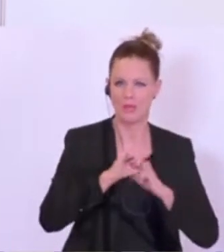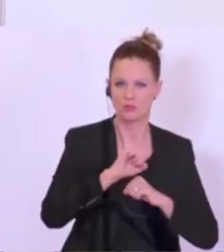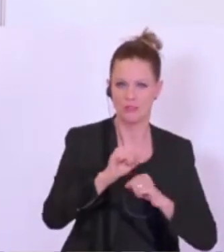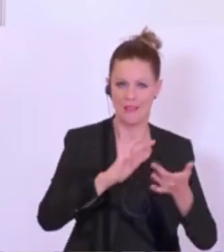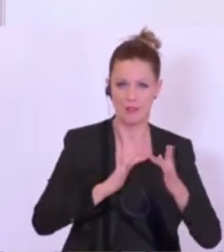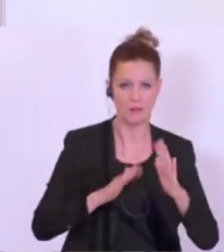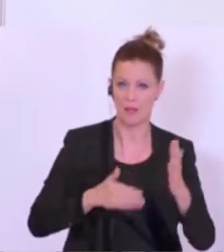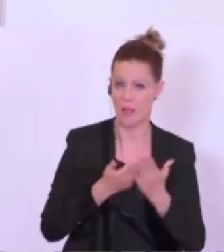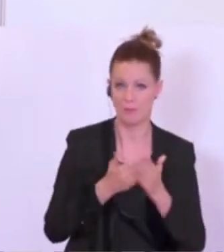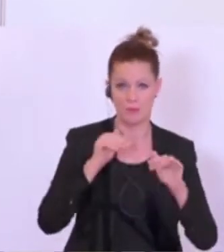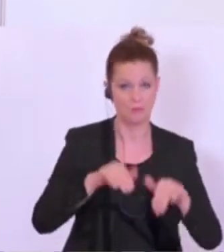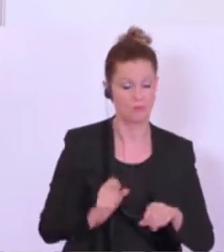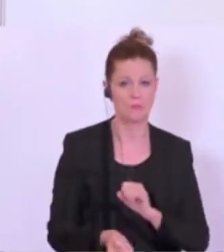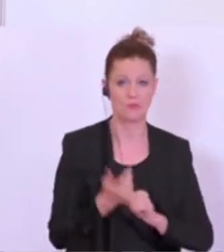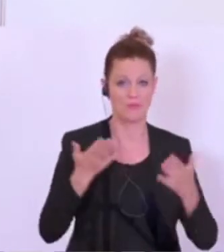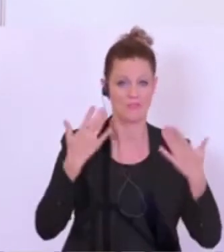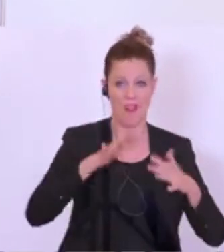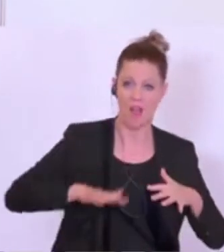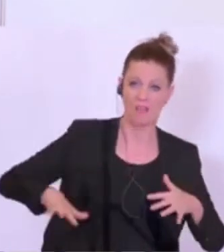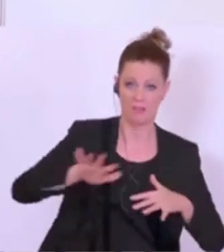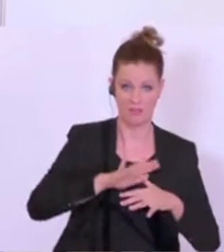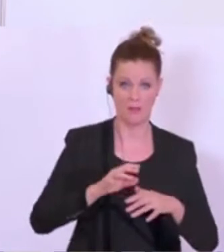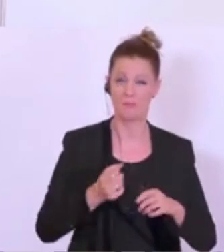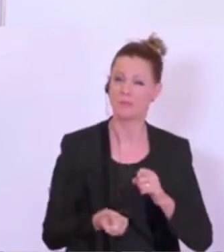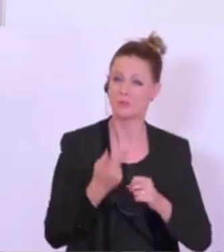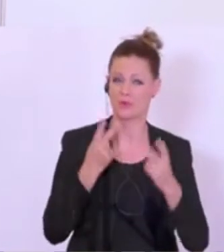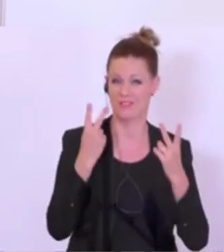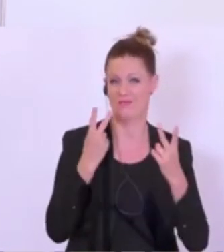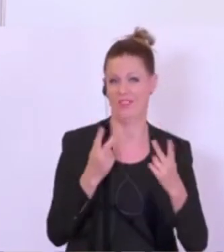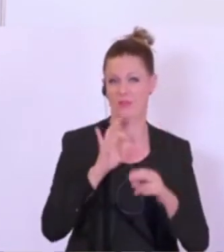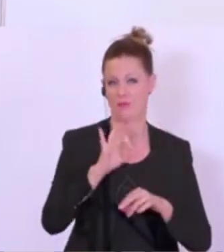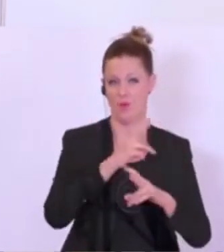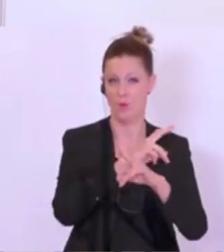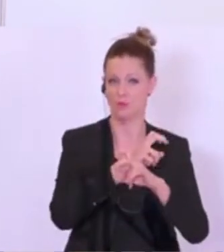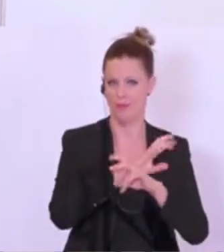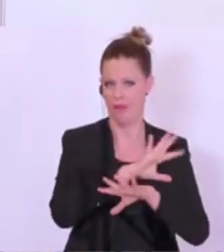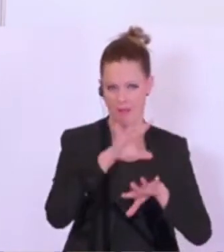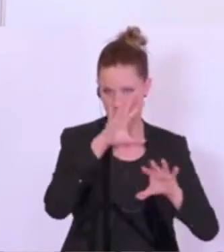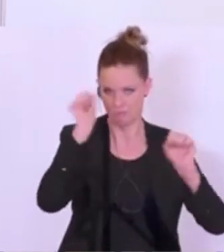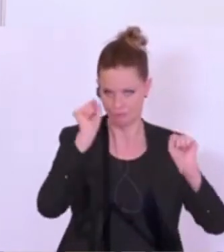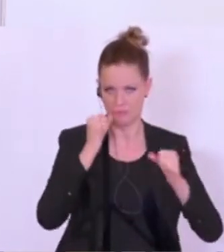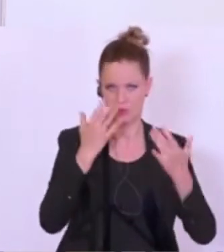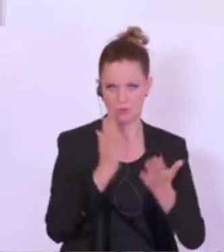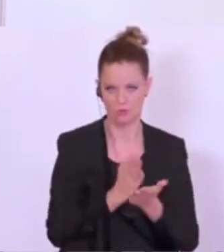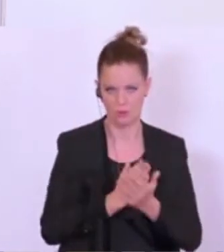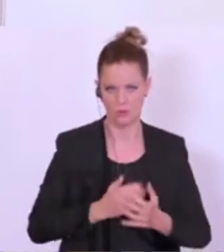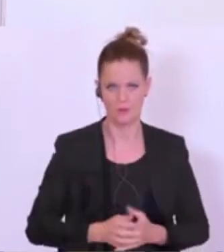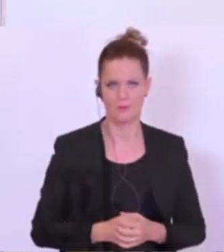Internet, vor allem in den ländlichen Gebieten. Das ist, glaube ich, ganz wichtig für Österreich. Ich glaube, das ist auch angekommen in der